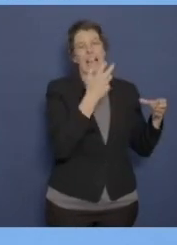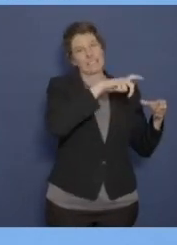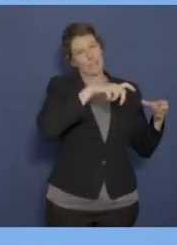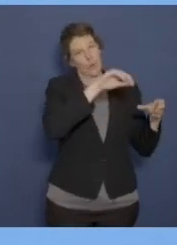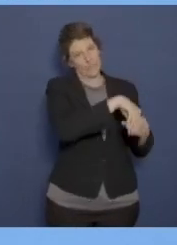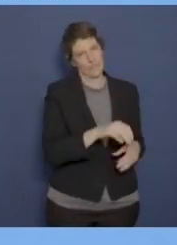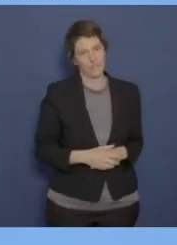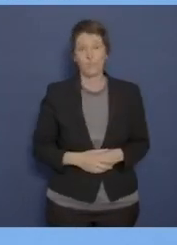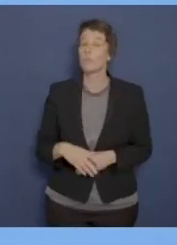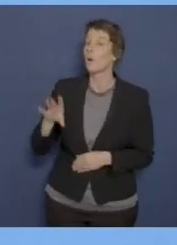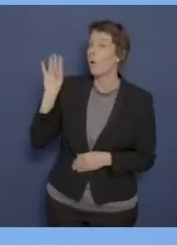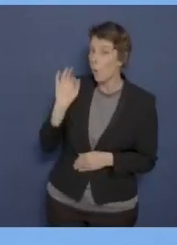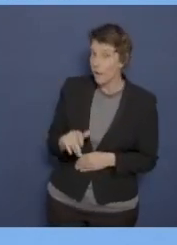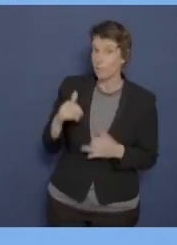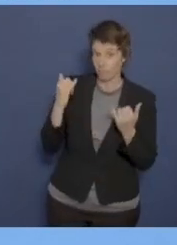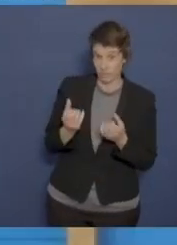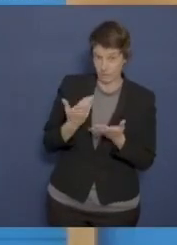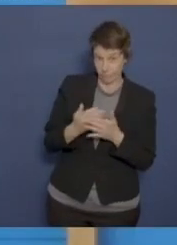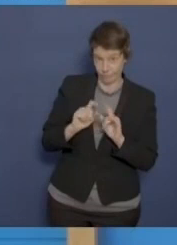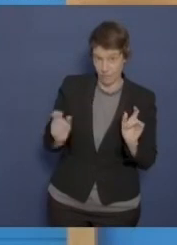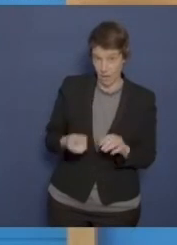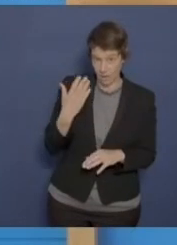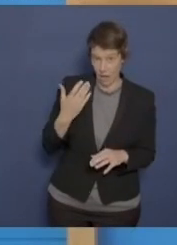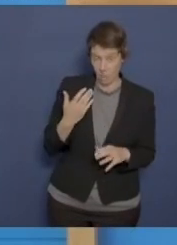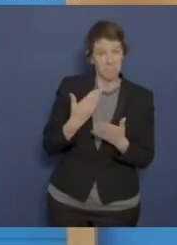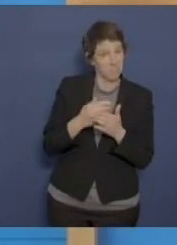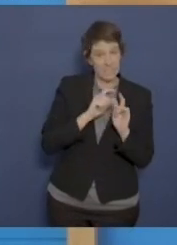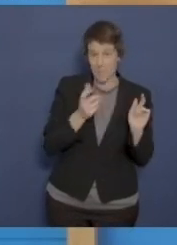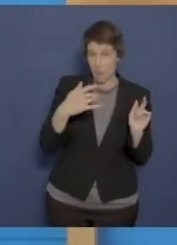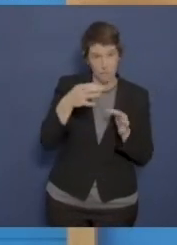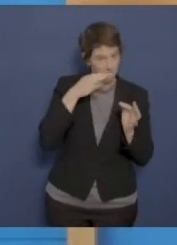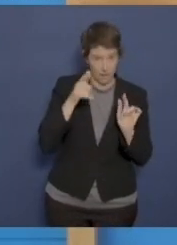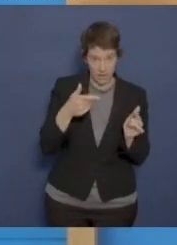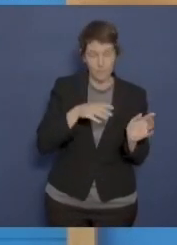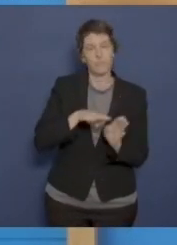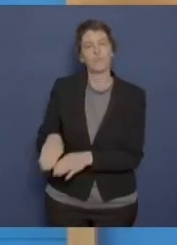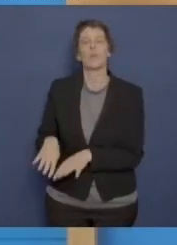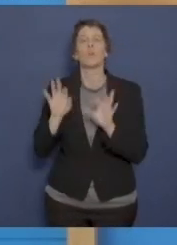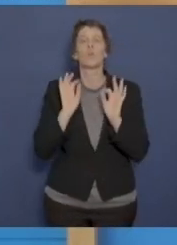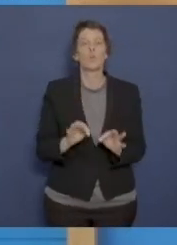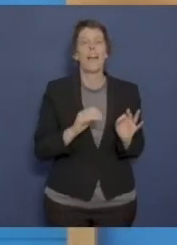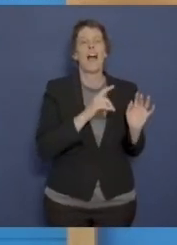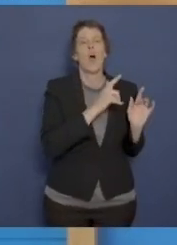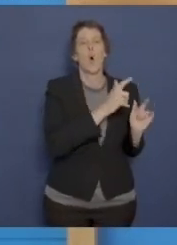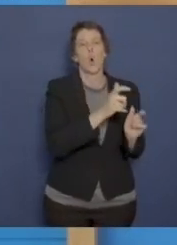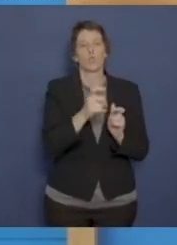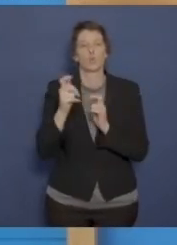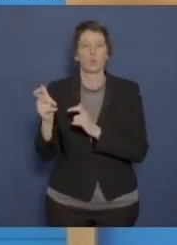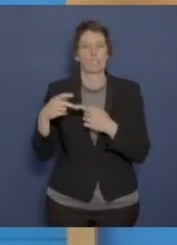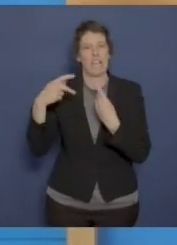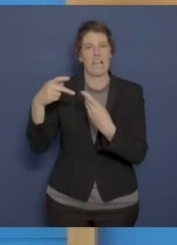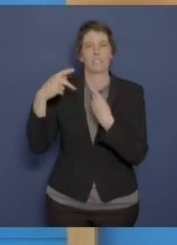Okay, dann ist das geklärt. Ich sehe jetzt zu diesem Thema keine weiteren Fragen und komme zum Nüstungsexportbericht. Da hatte ich eine